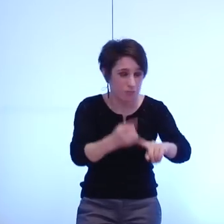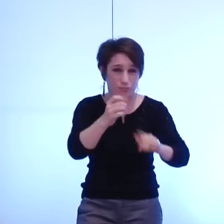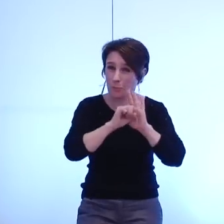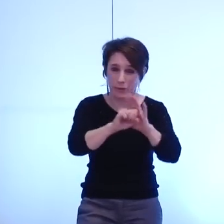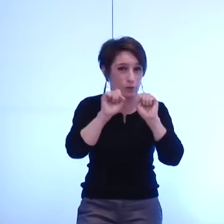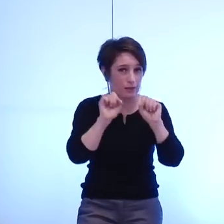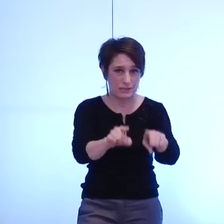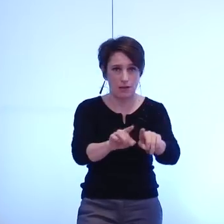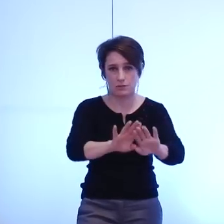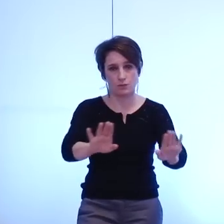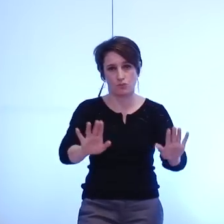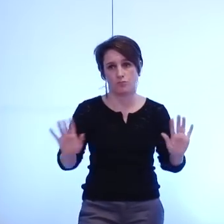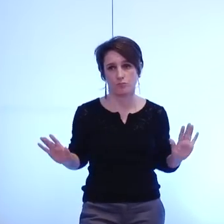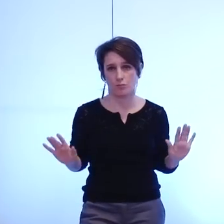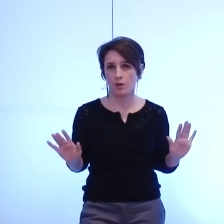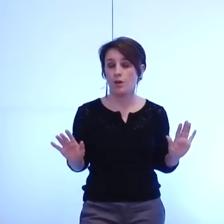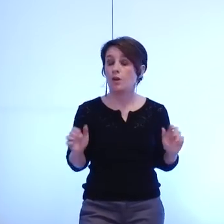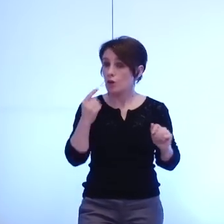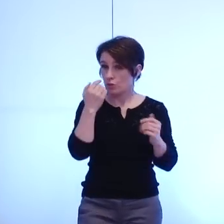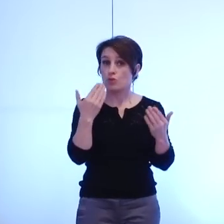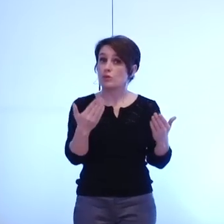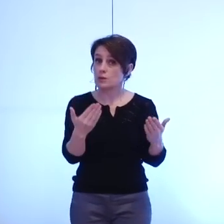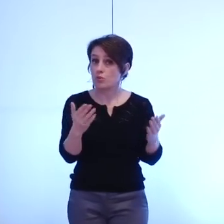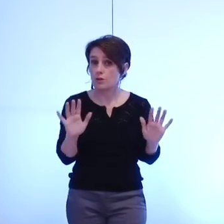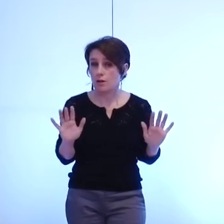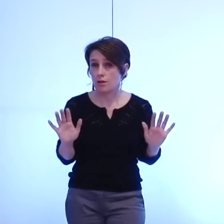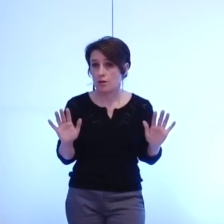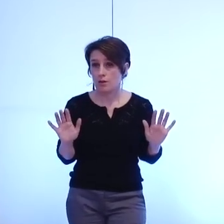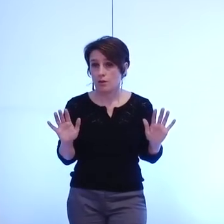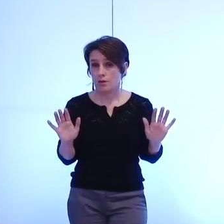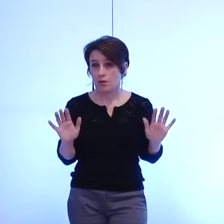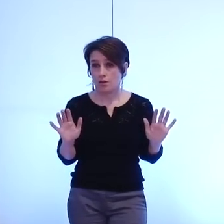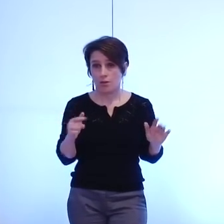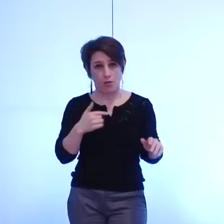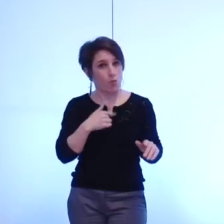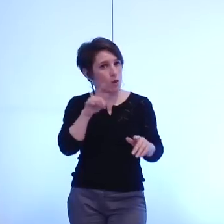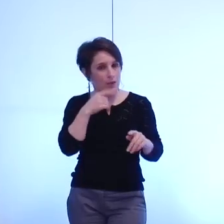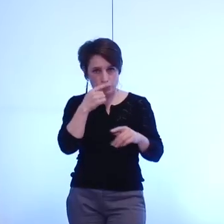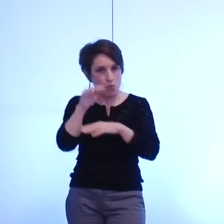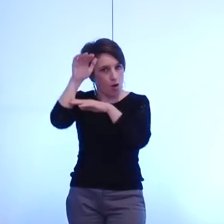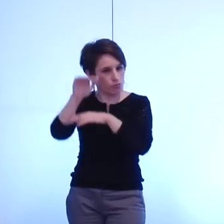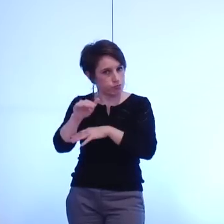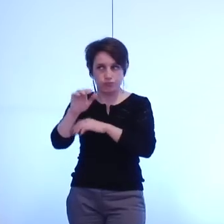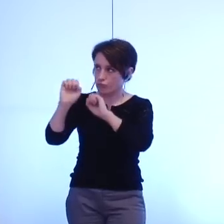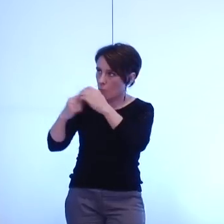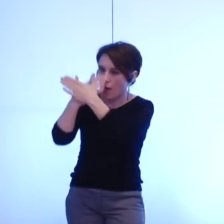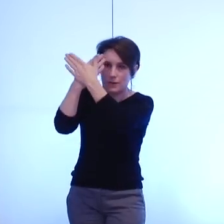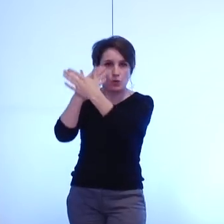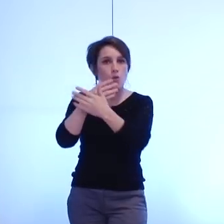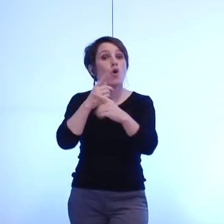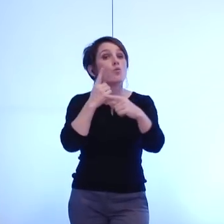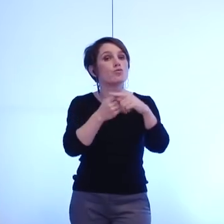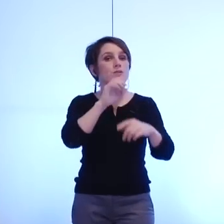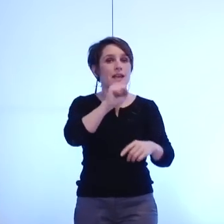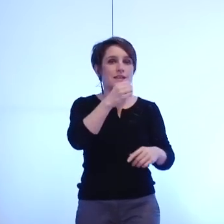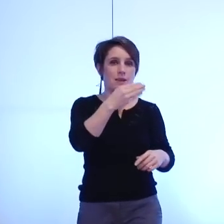et c'est en cela que je défends les intérêts de la métro et du SMTC également l'outil que